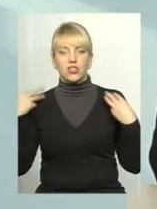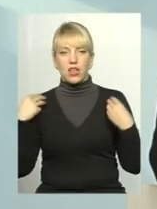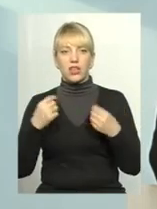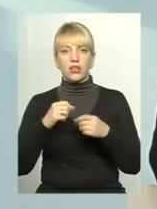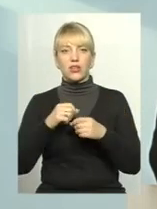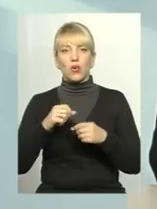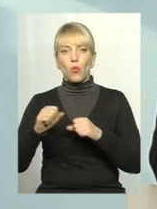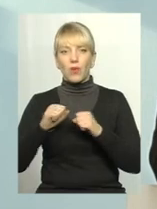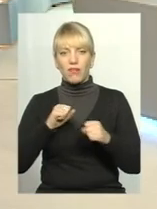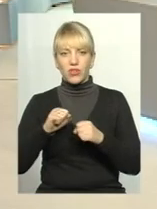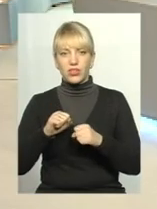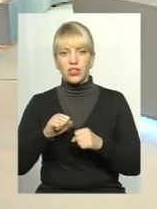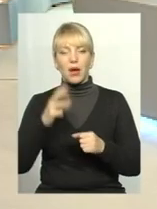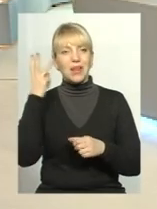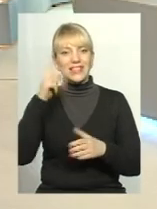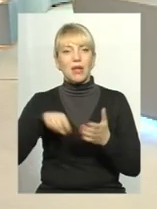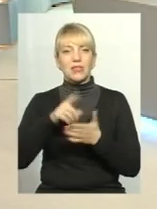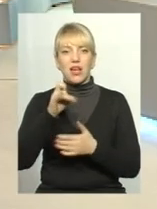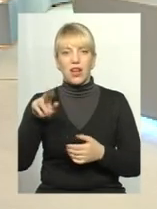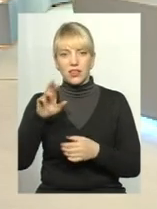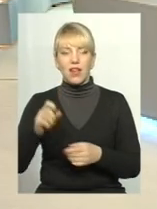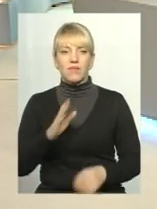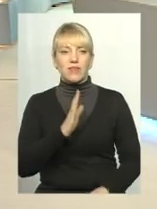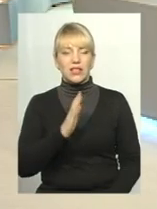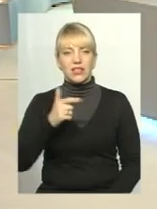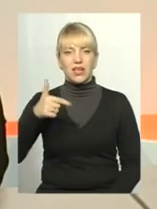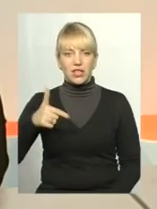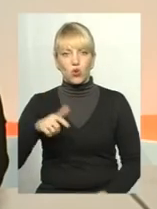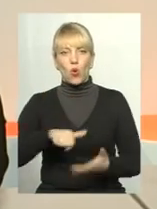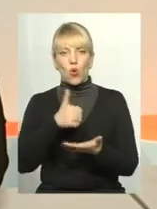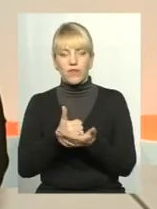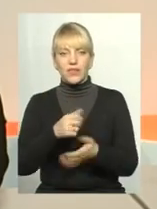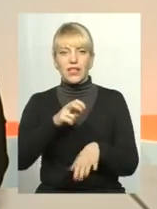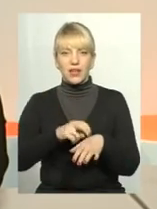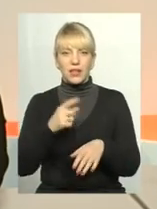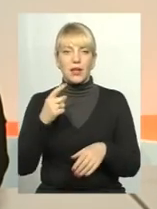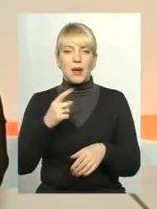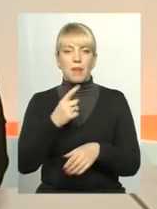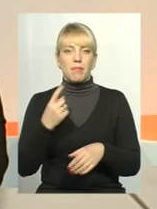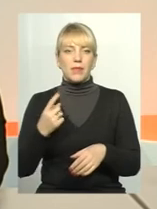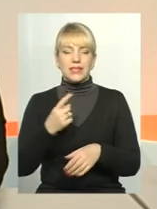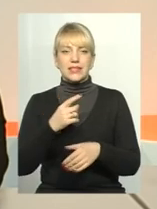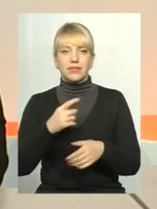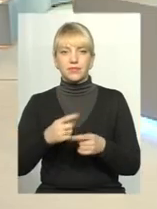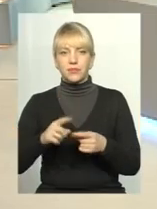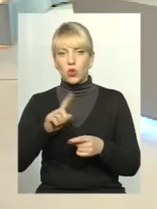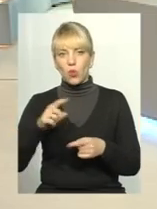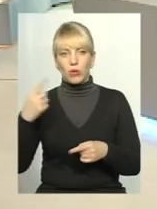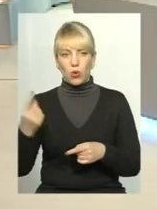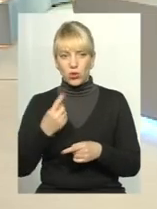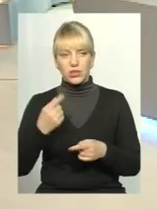Хмельницької міської ради та Валентина Григорівна Гесаль, головний лікар Центру первинної медико-санітарної медицини номер один.